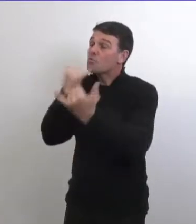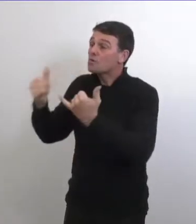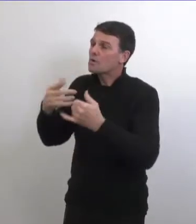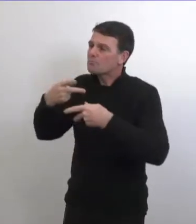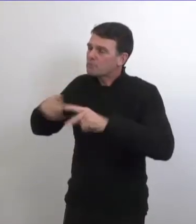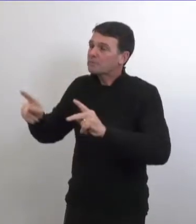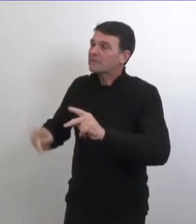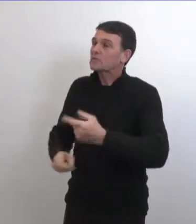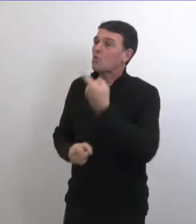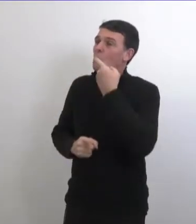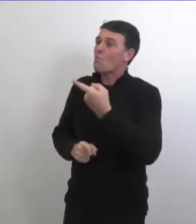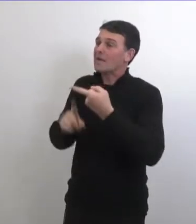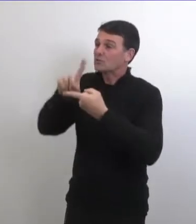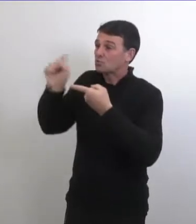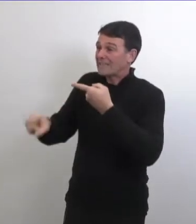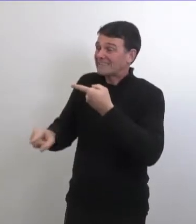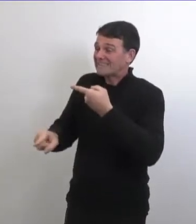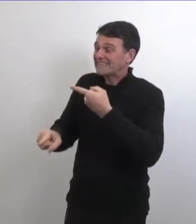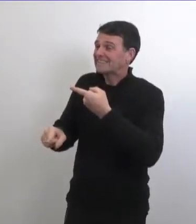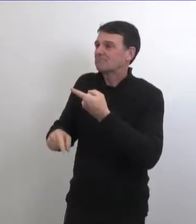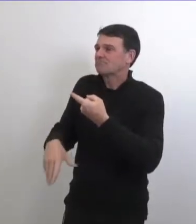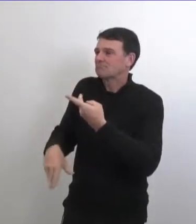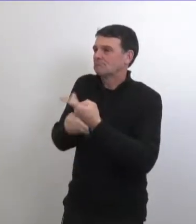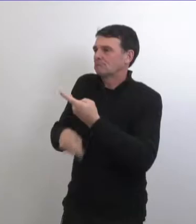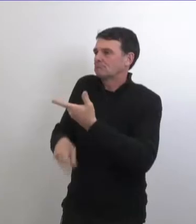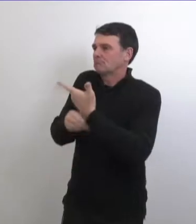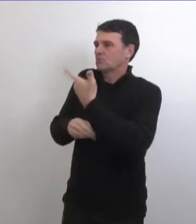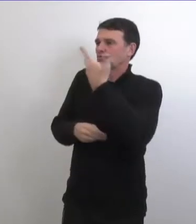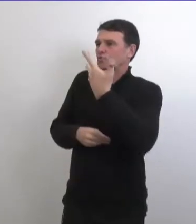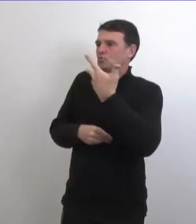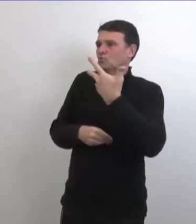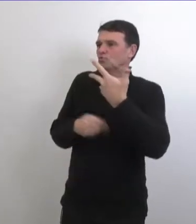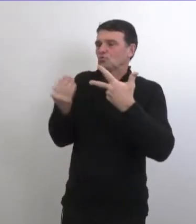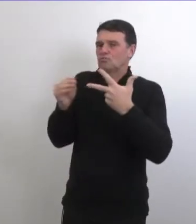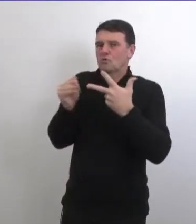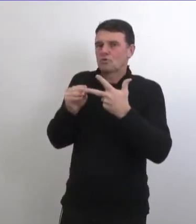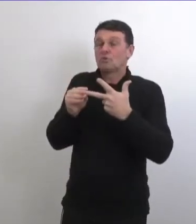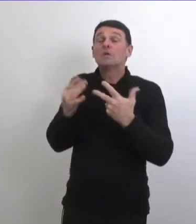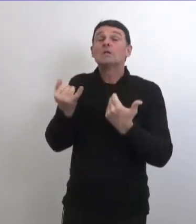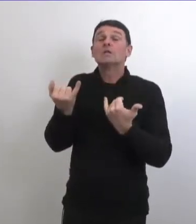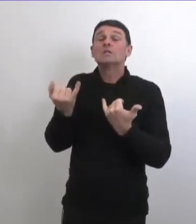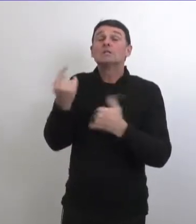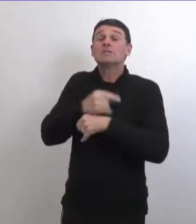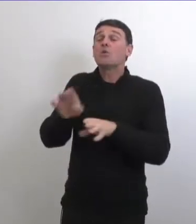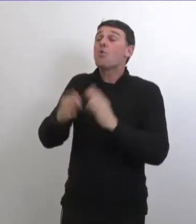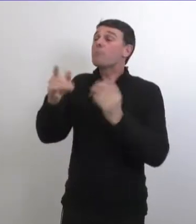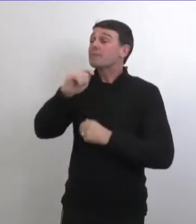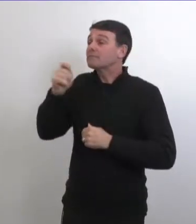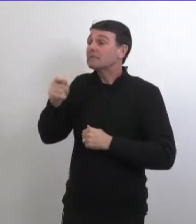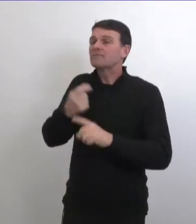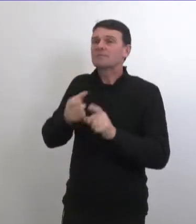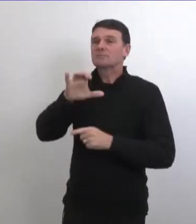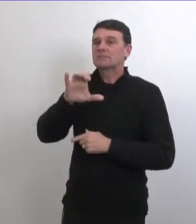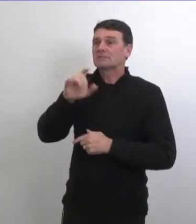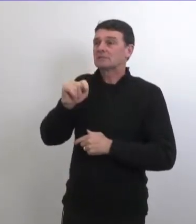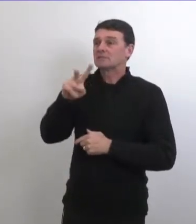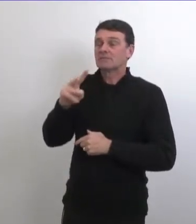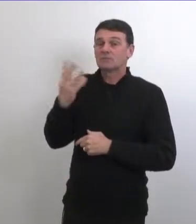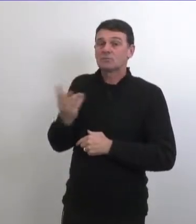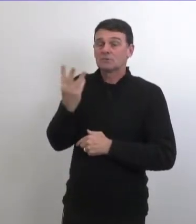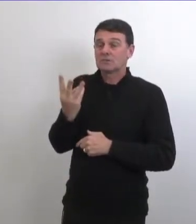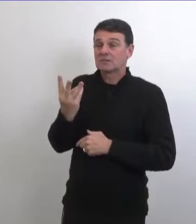journalistes qui sont en ligne vous avez droit à une question préliminaire et deux questions de suivi tout d'abord cet après midi